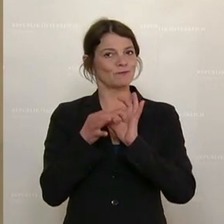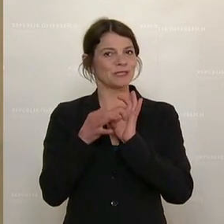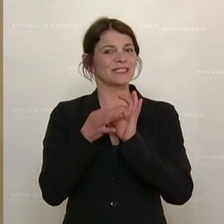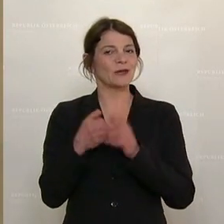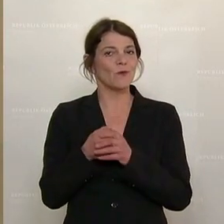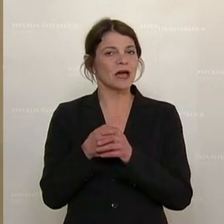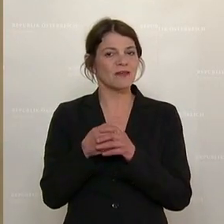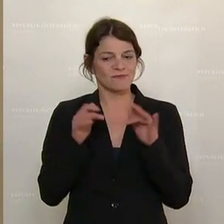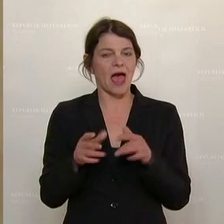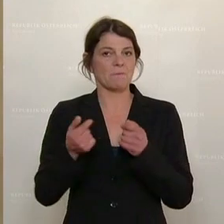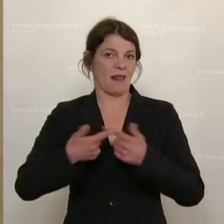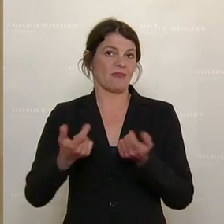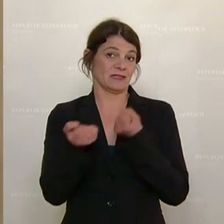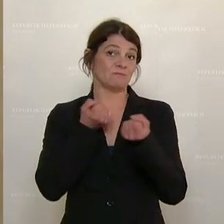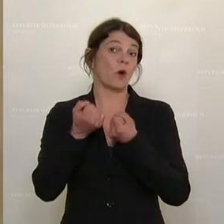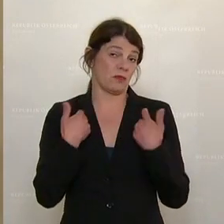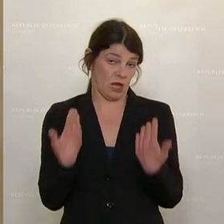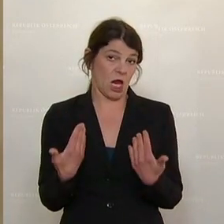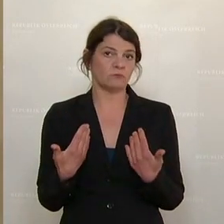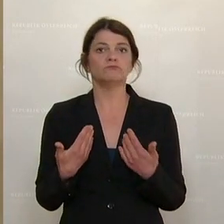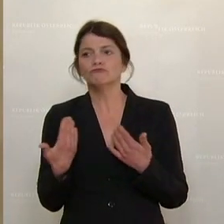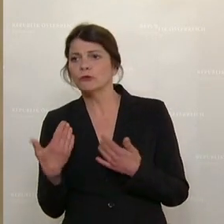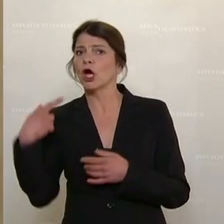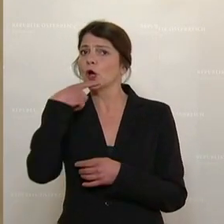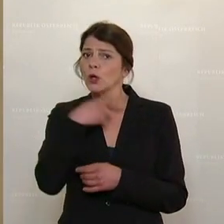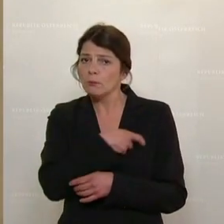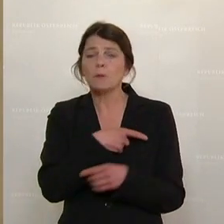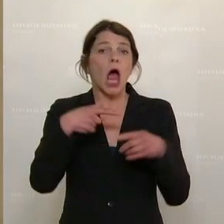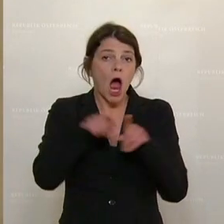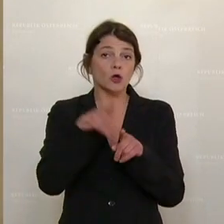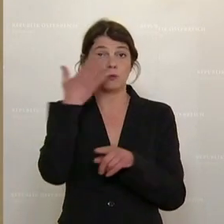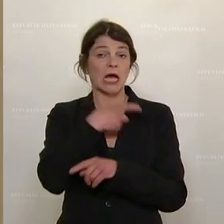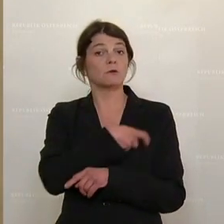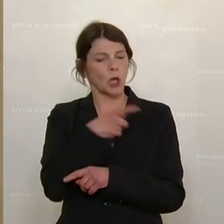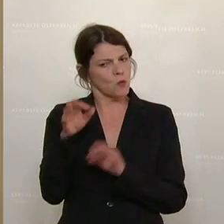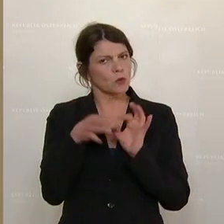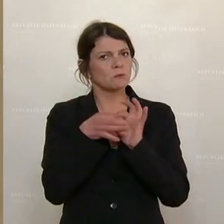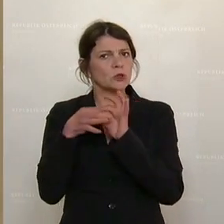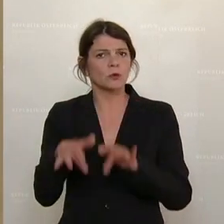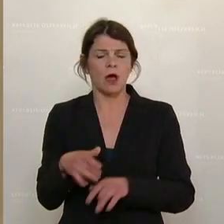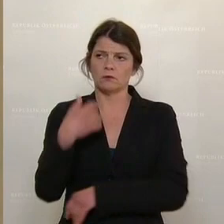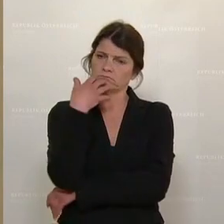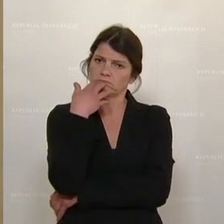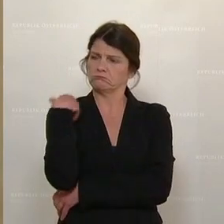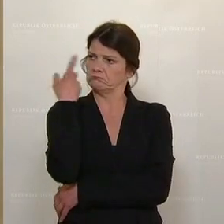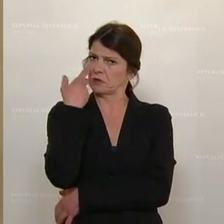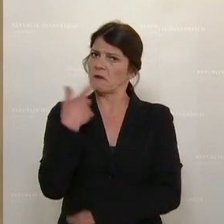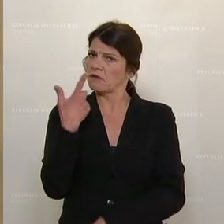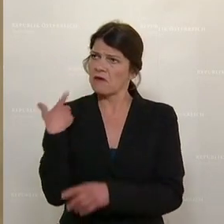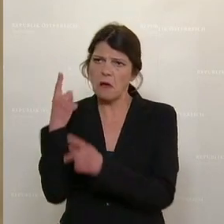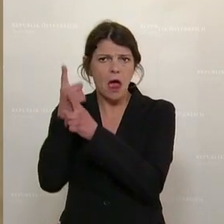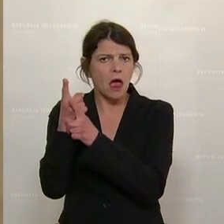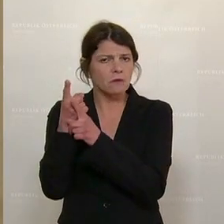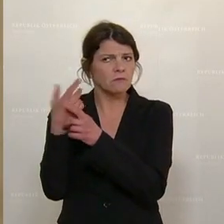zur Landespolitik, sowohl zu rot als auch zu schwarz zu haben. Jetzt frage ich mich schon, wer mit dem gesprochen hat